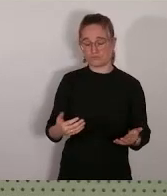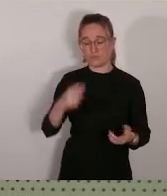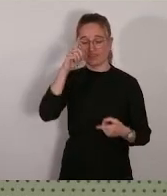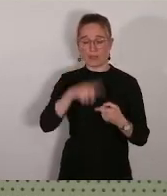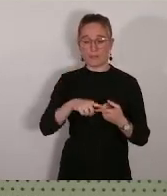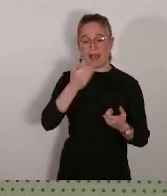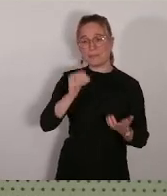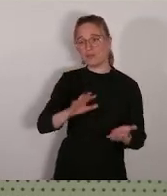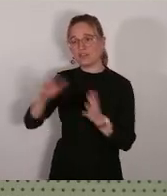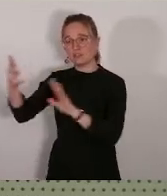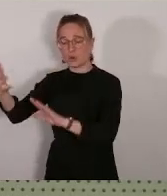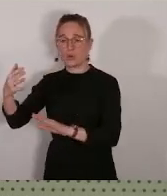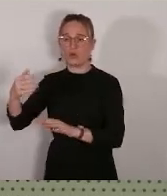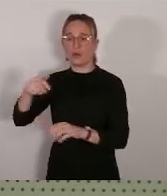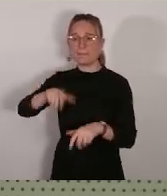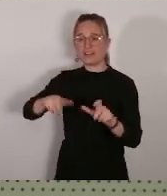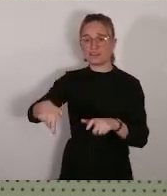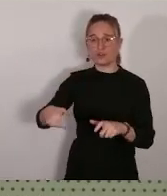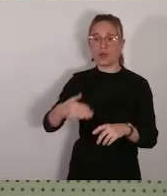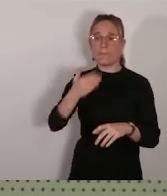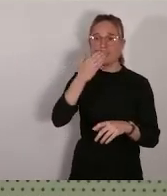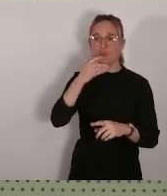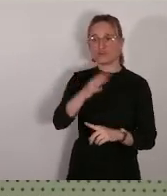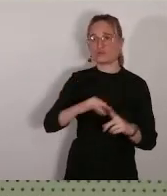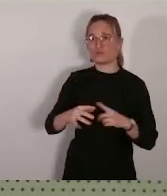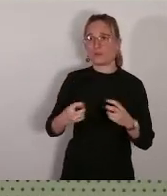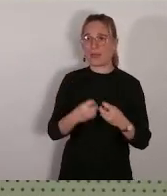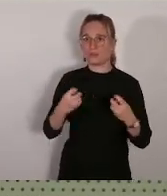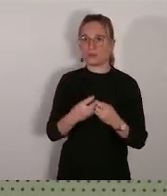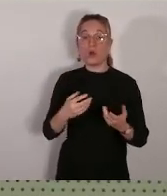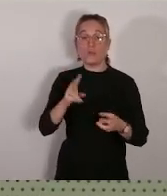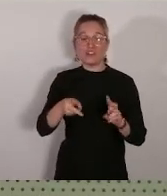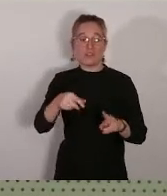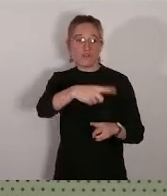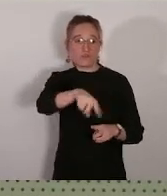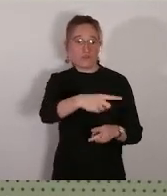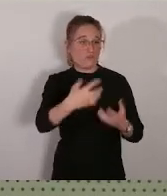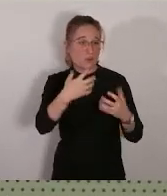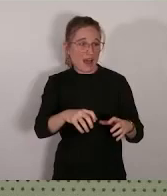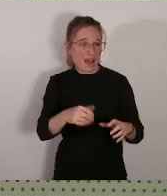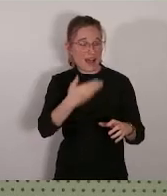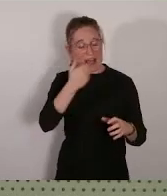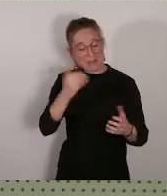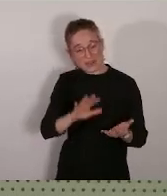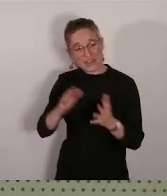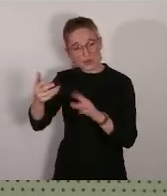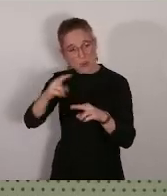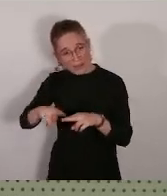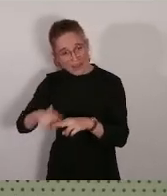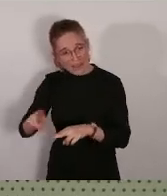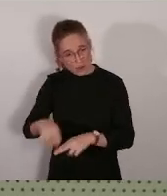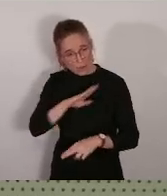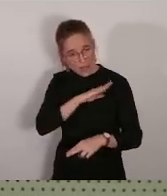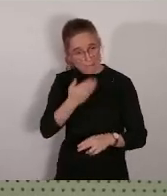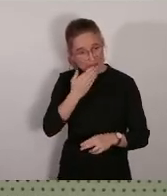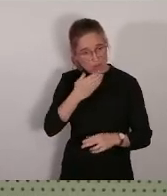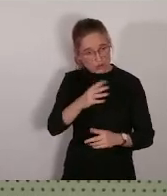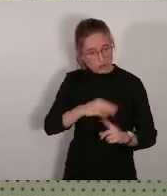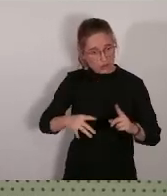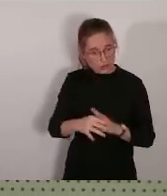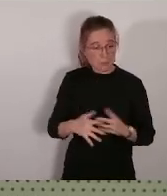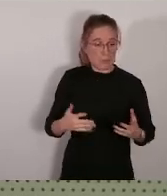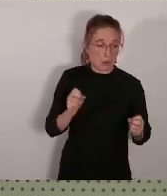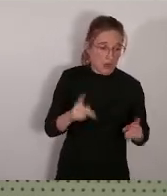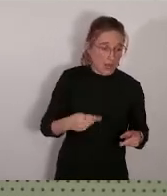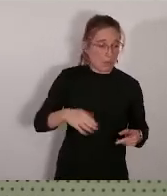vous ne voulez pas qu'il y ait d'acquisition d'amélioration par les bailleurs sociaux dans ce cas là désolé mais ce sera fait quand même merci et pas à rougir mais moi non